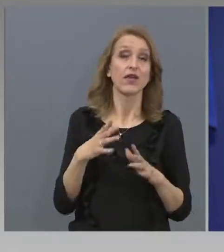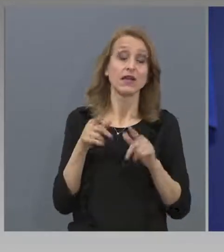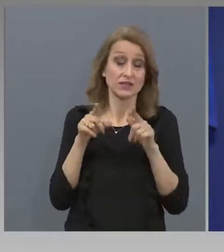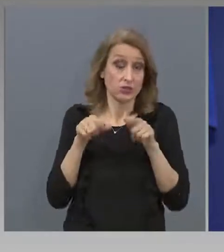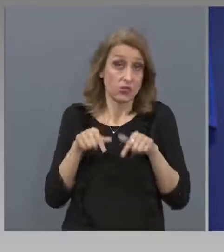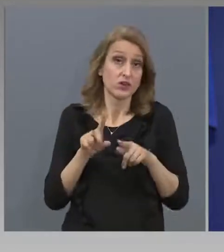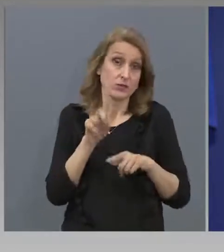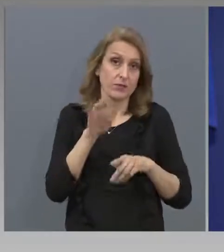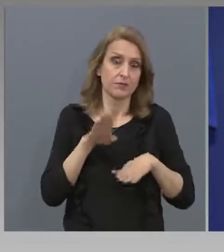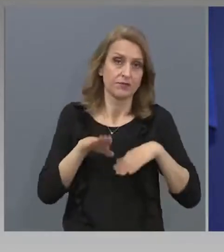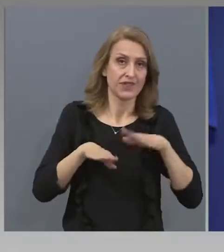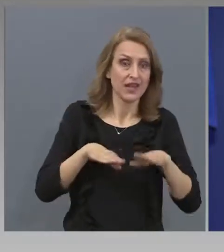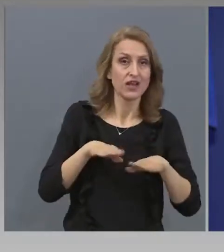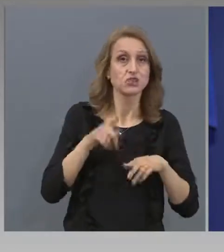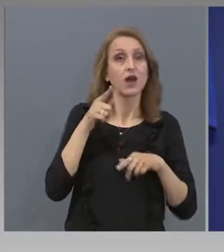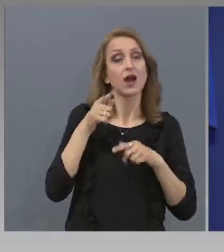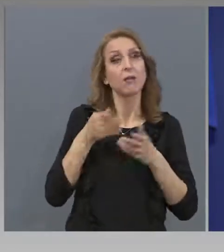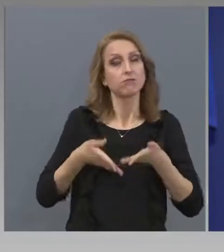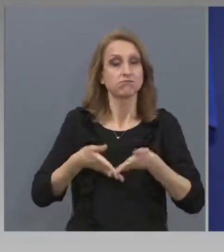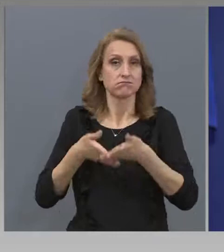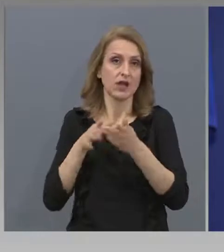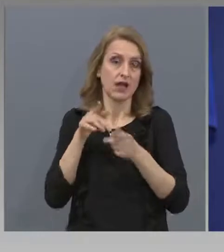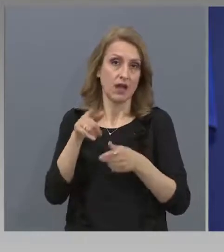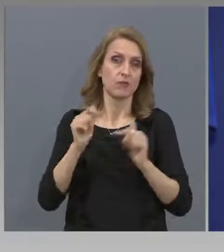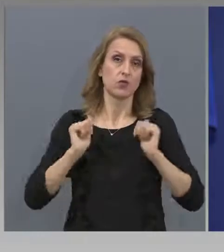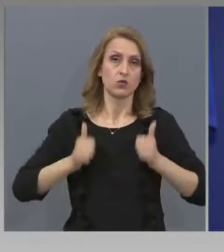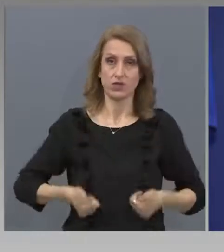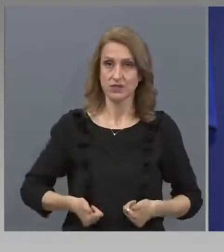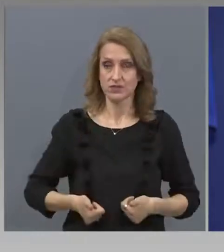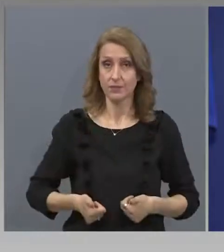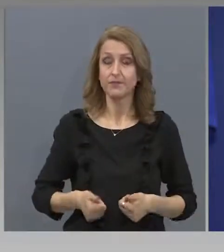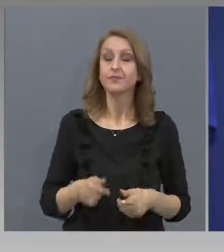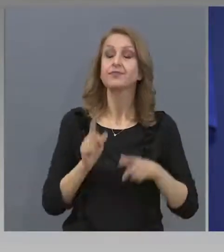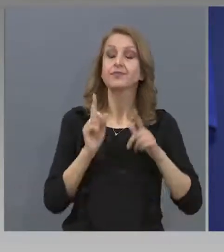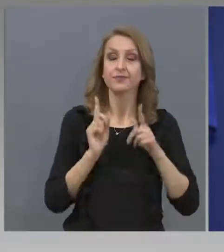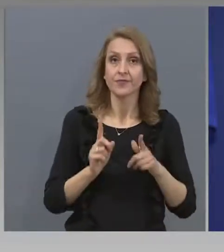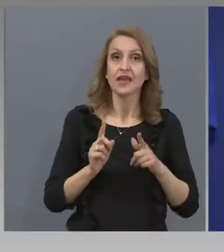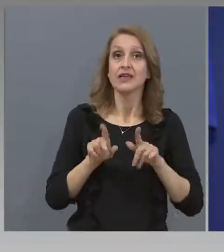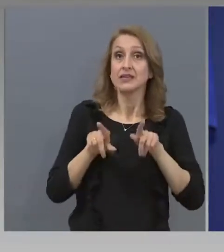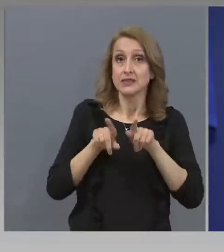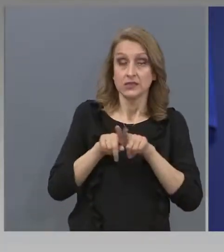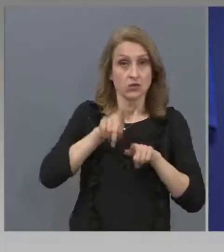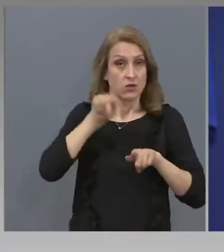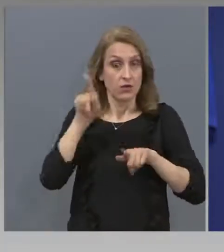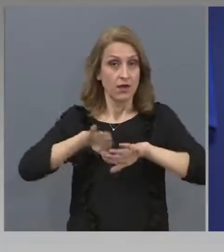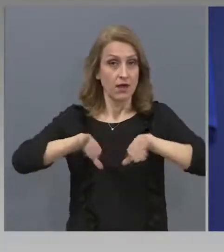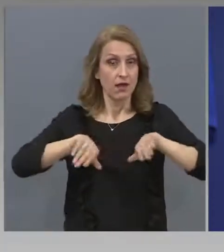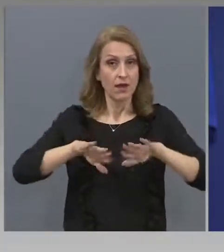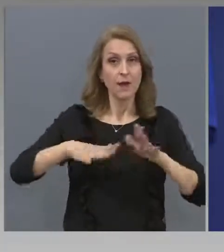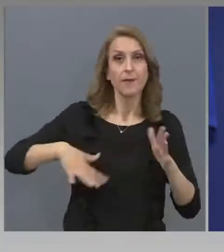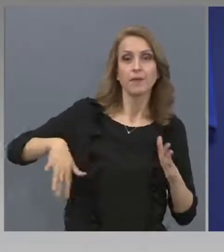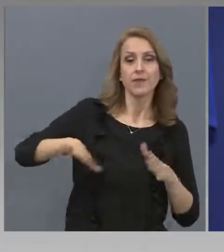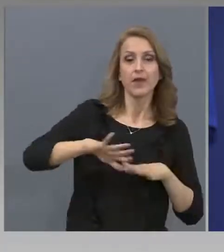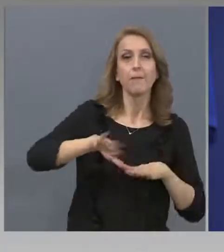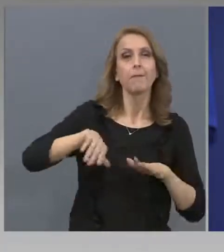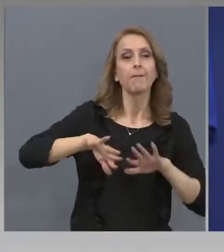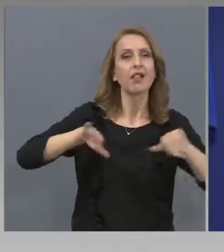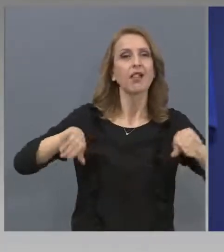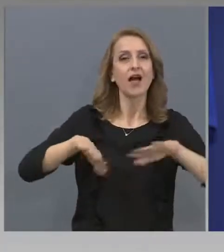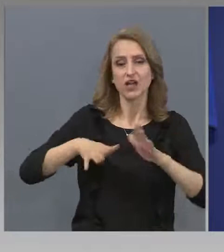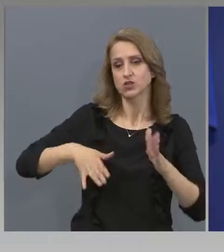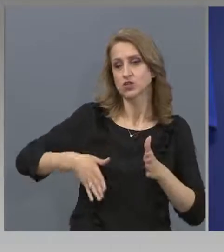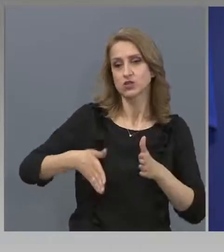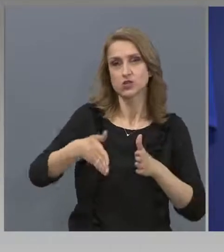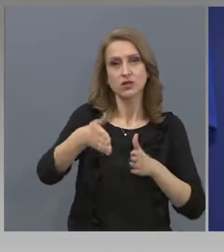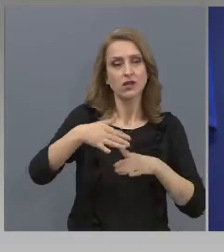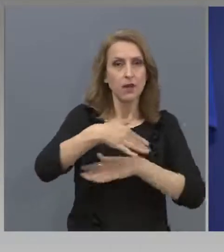Друго конкретно споразумение, което сме постигнали е категорично плажните принадлежности за сезон 2020 година да бъдат